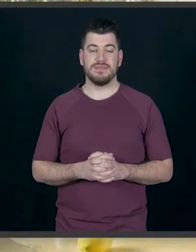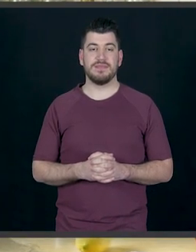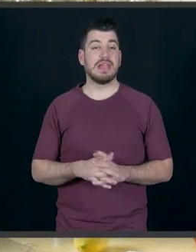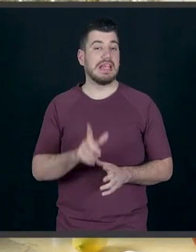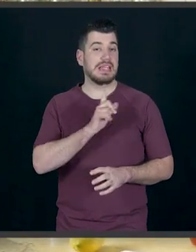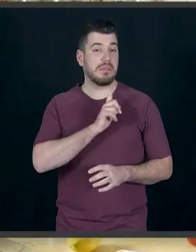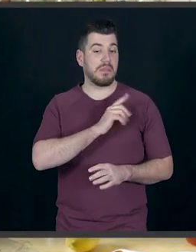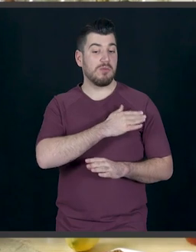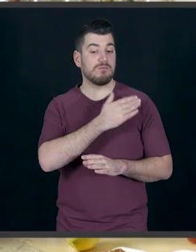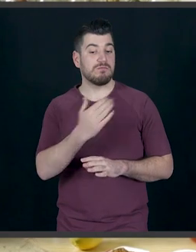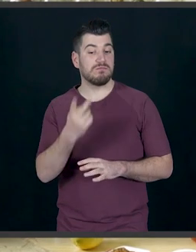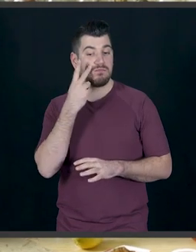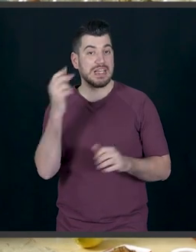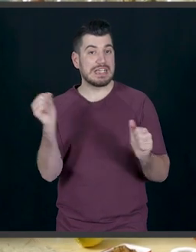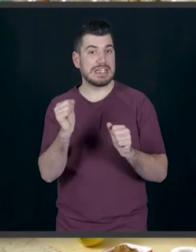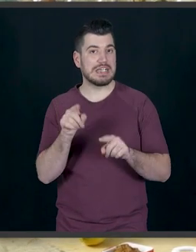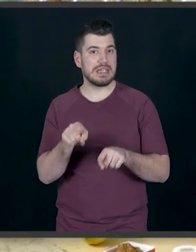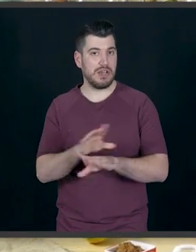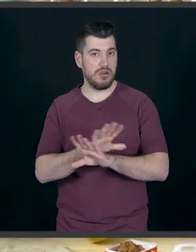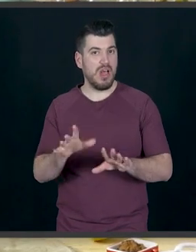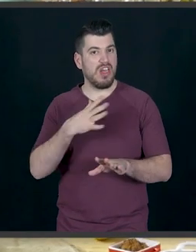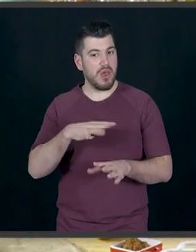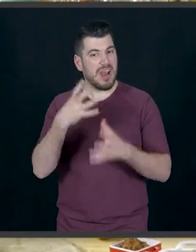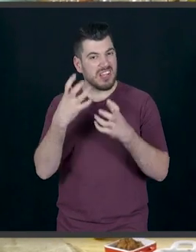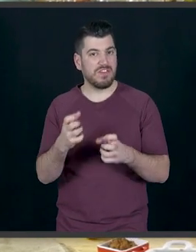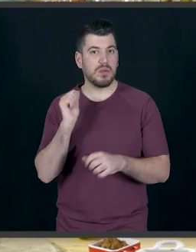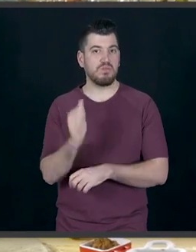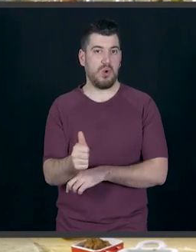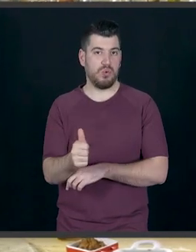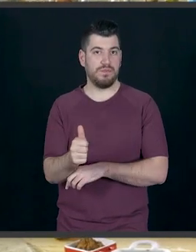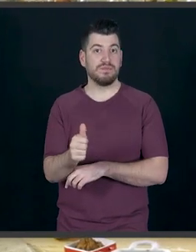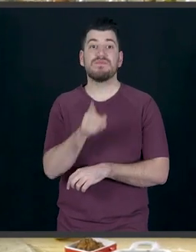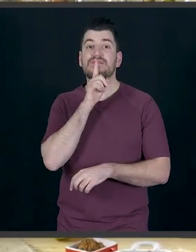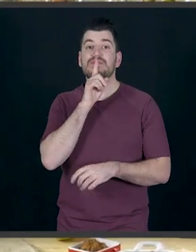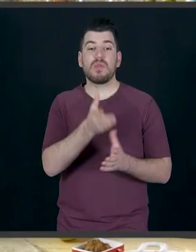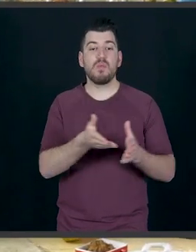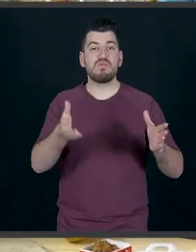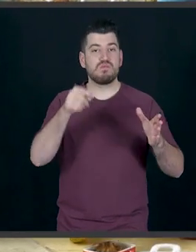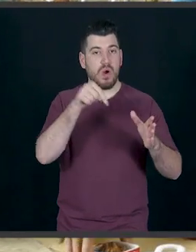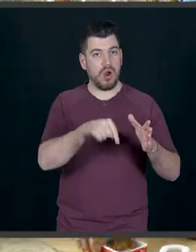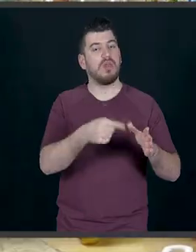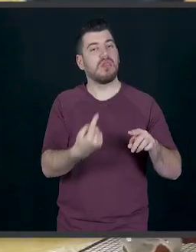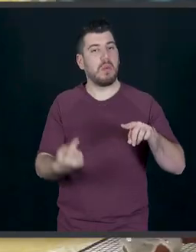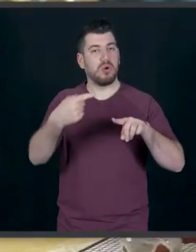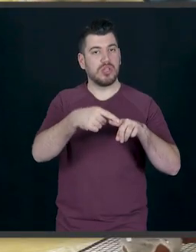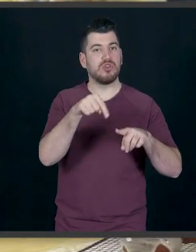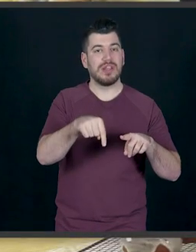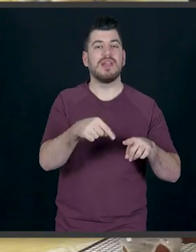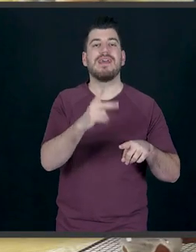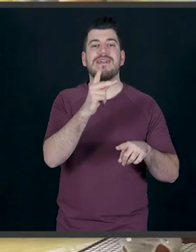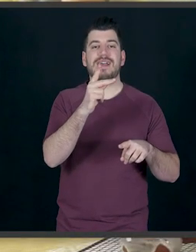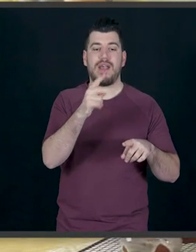Και θα περιμένω μέχρι που να κρυώσει. Θέλω να κρυώσει και να σφίξει από μόνο του. Τώρα, στο ίδιο μπολάκι, έτσι όπως είναι, θα προσθέσω